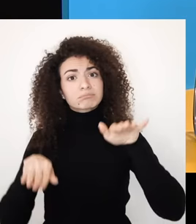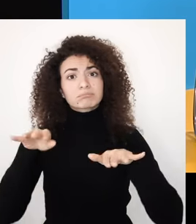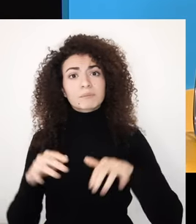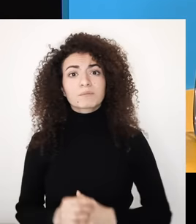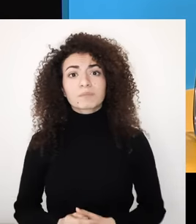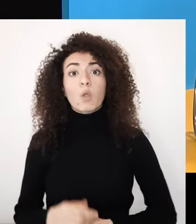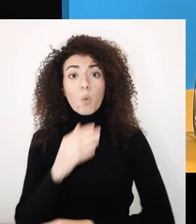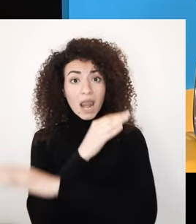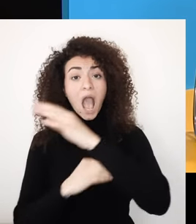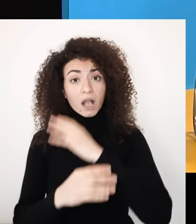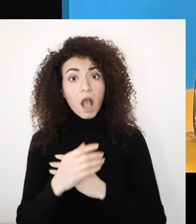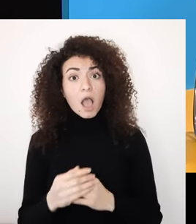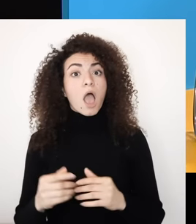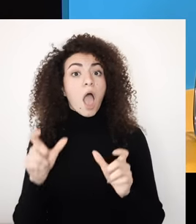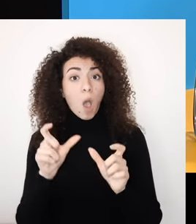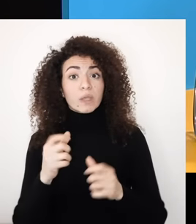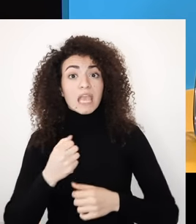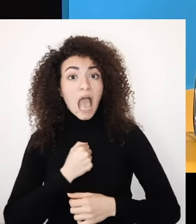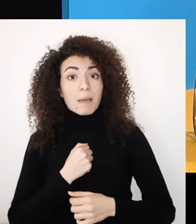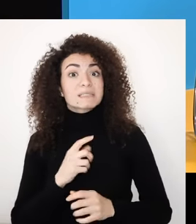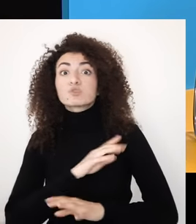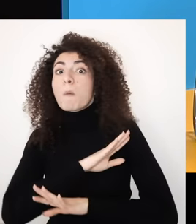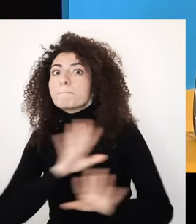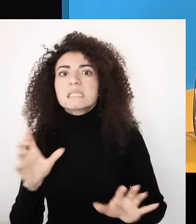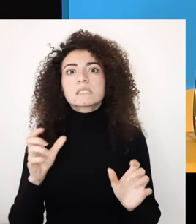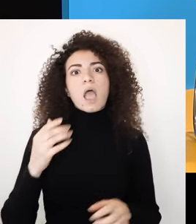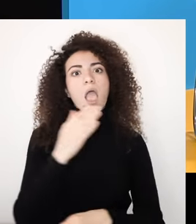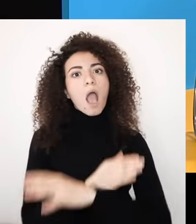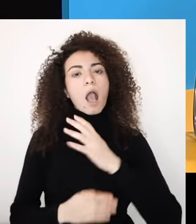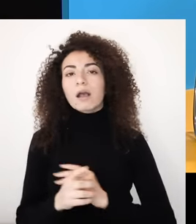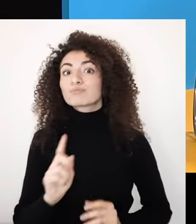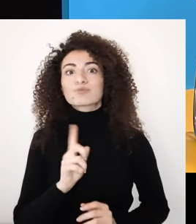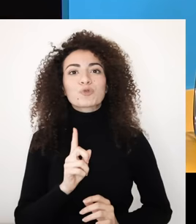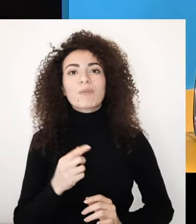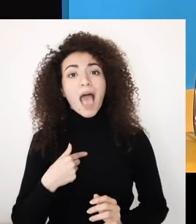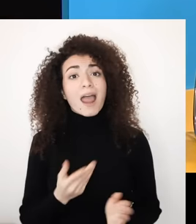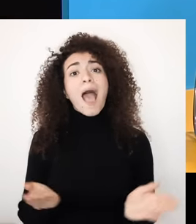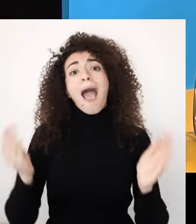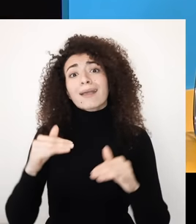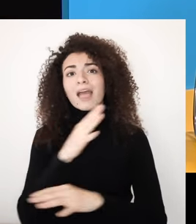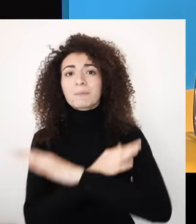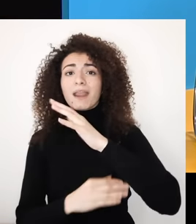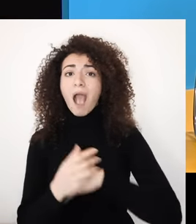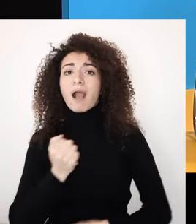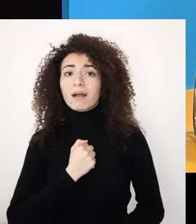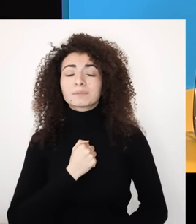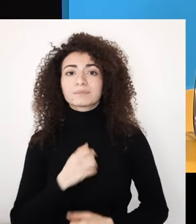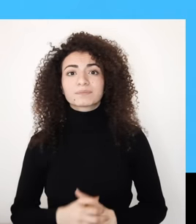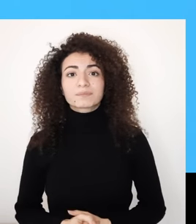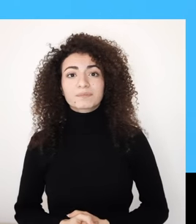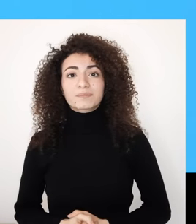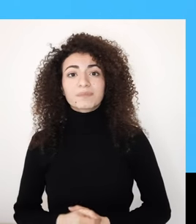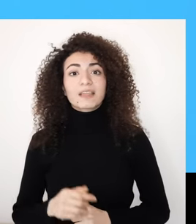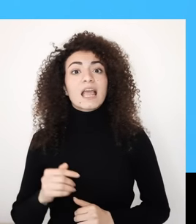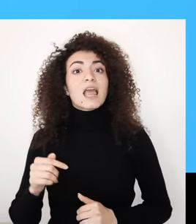الفريدة ومحدوديته وكمان إعاقتي اللي هي ولو كان الجزء من هويته ما ممكن تختزلني ولا بشكل الأشكال